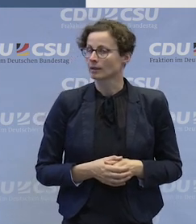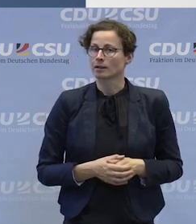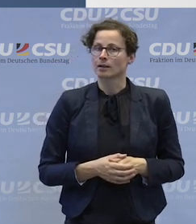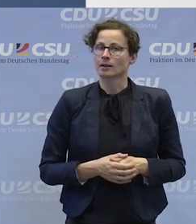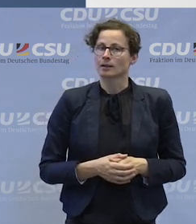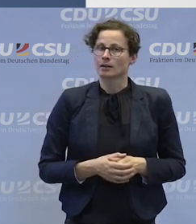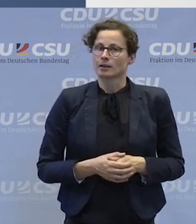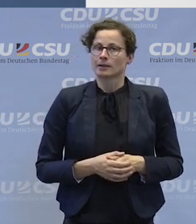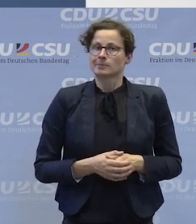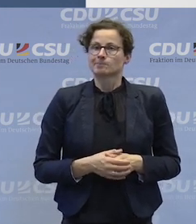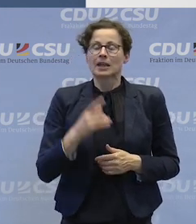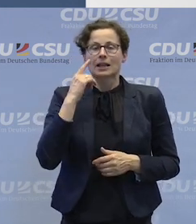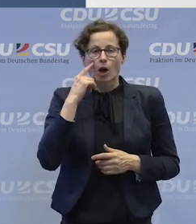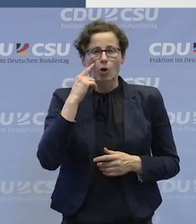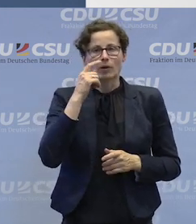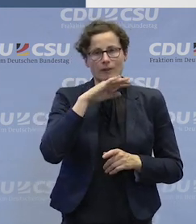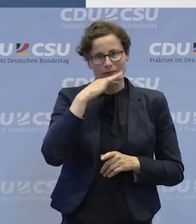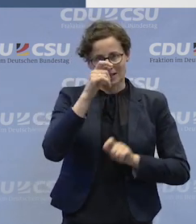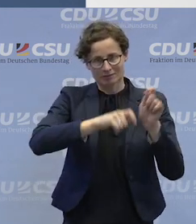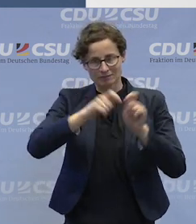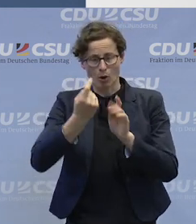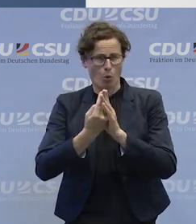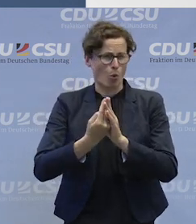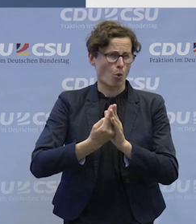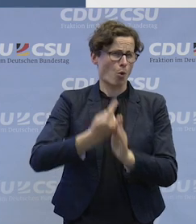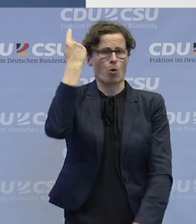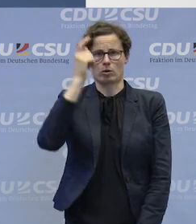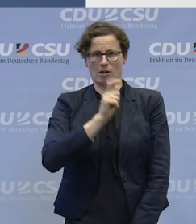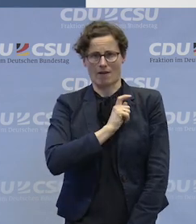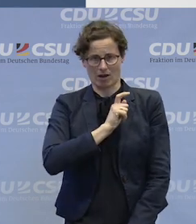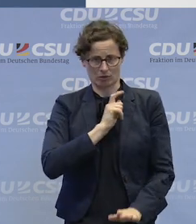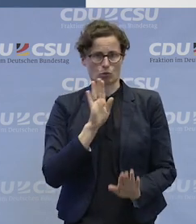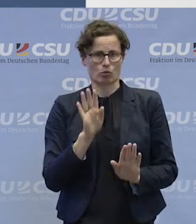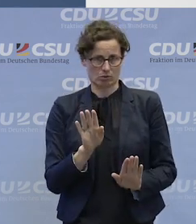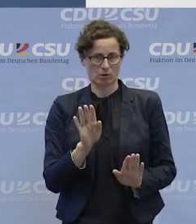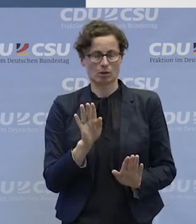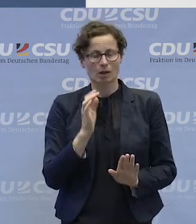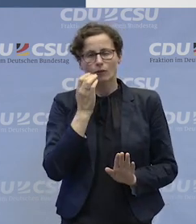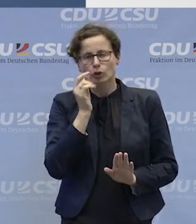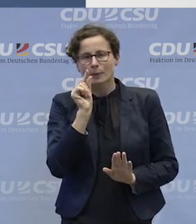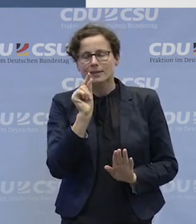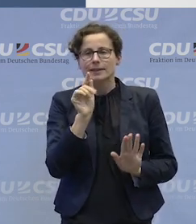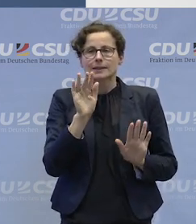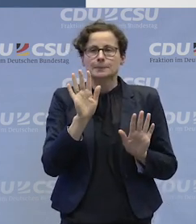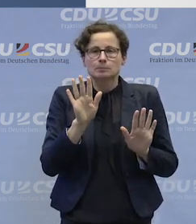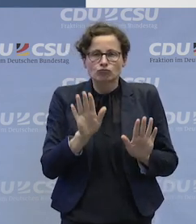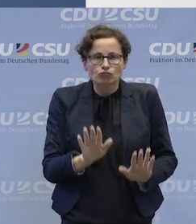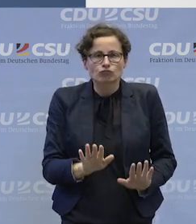die Erwartungen an das Budget für Arbeit ein bisschen relativieren und vielleicht ein bisschen